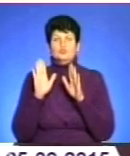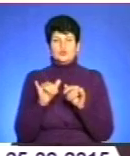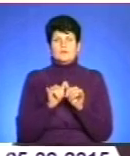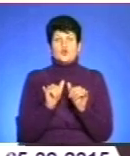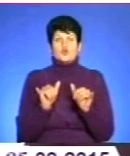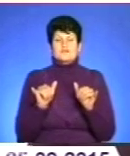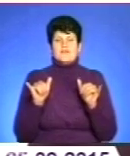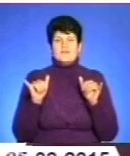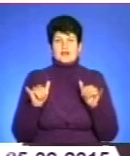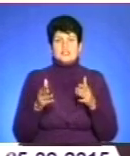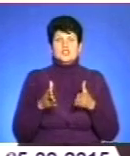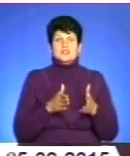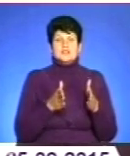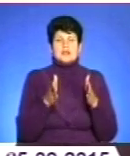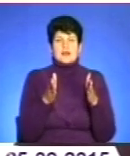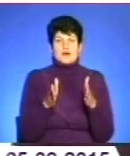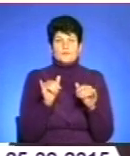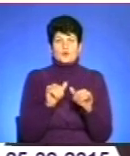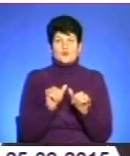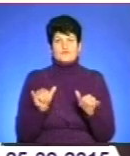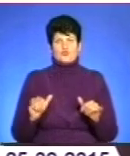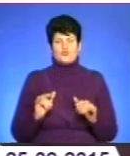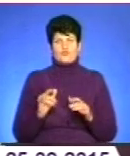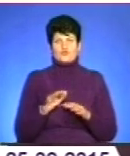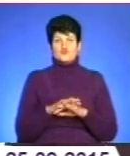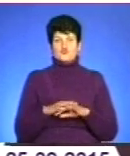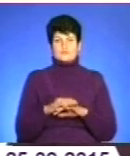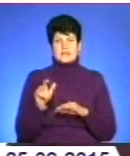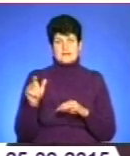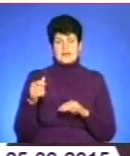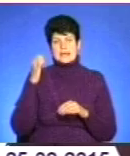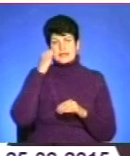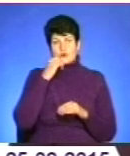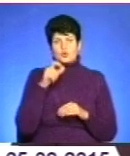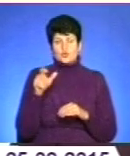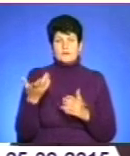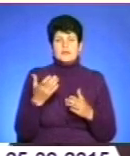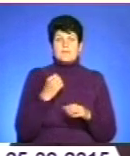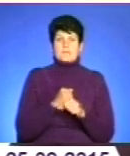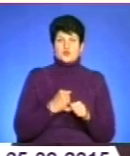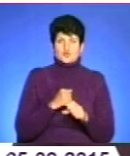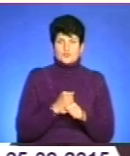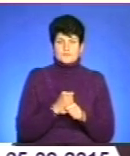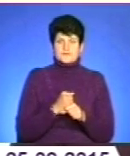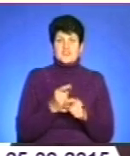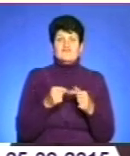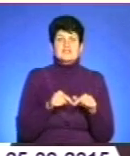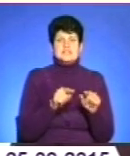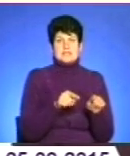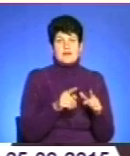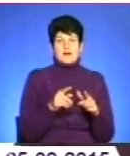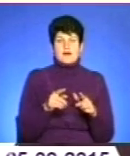він буде розвиватися шляхом навіть самого розвитку суспільства. Тому дякую людям, які працюють в цій галузі,